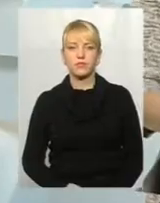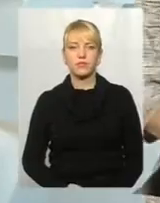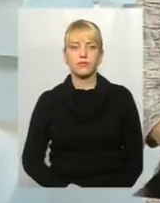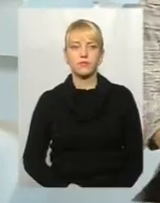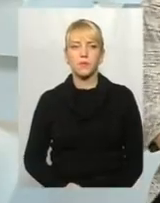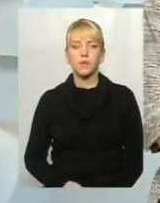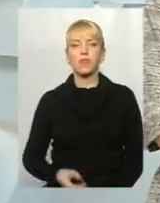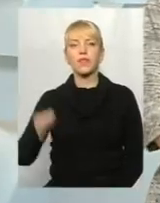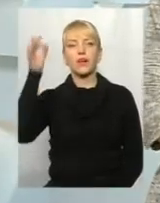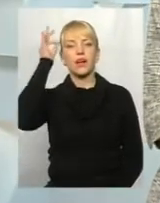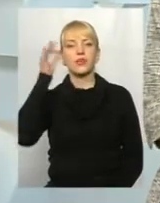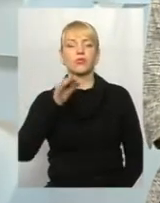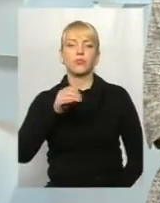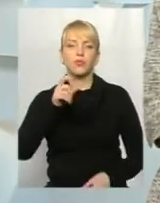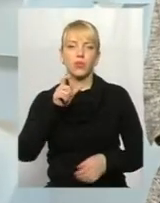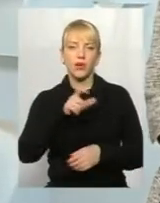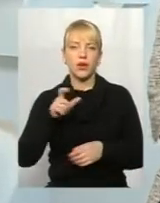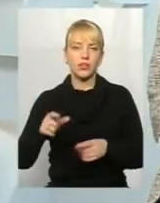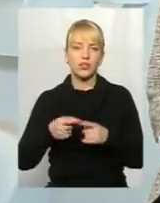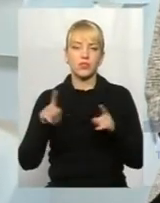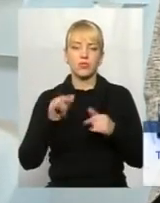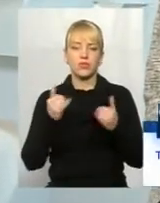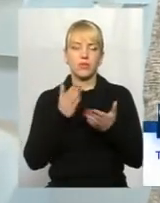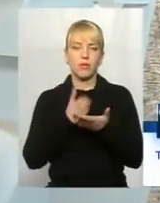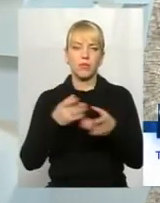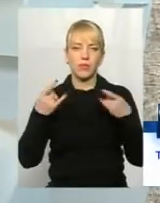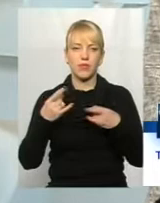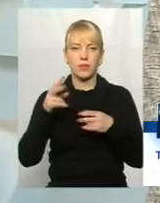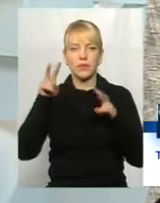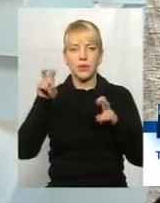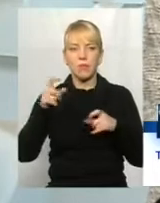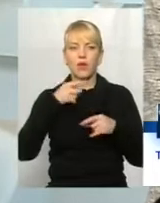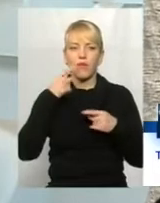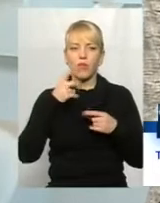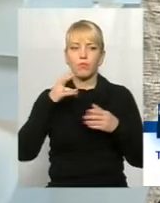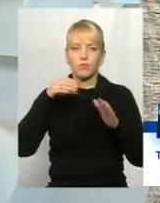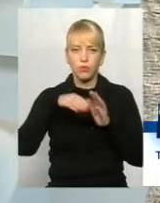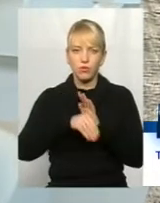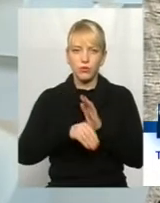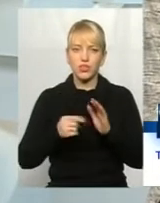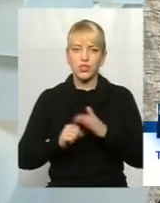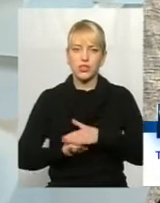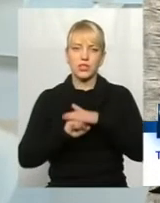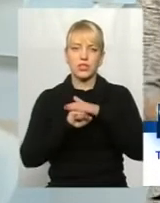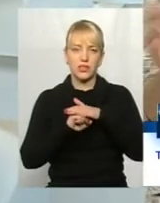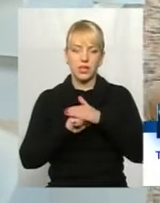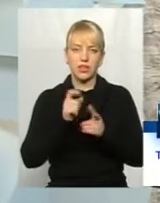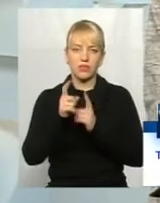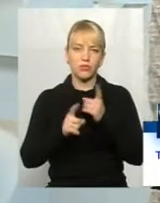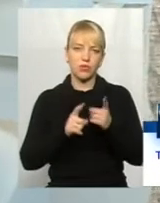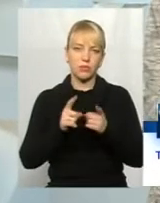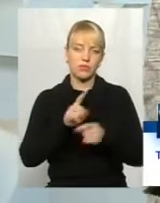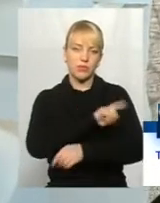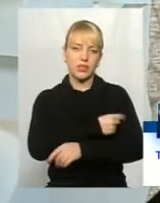Отже, нагадую глядачам, що нині в прямому ефірі тему говоримо про впровадження засад реформи